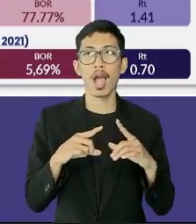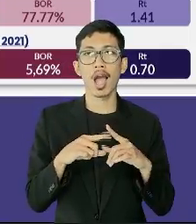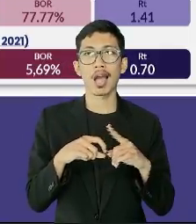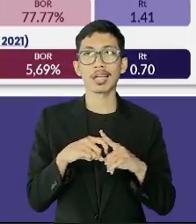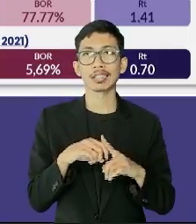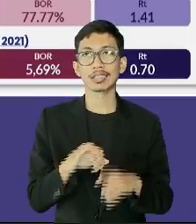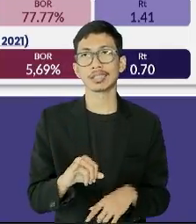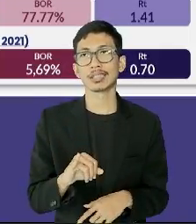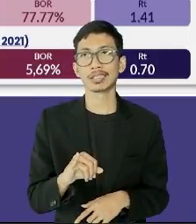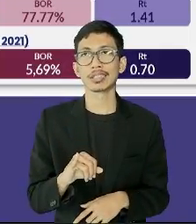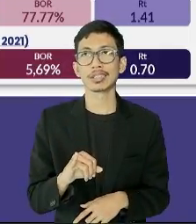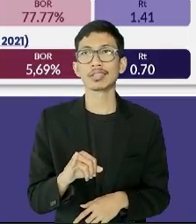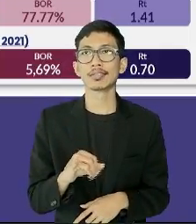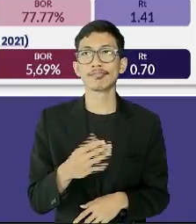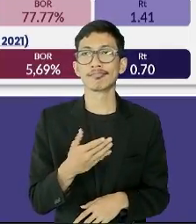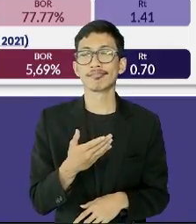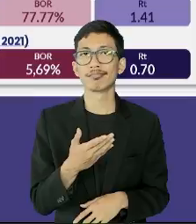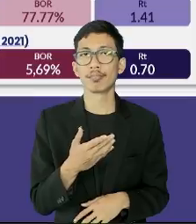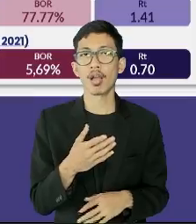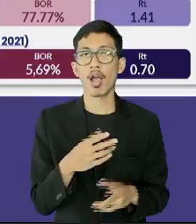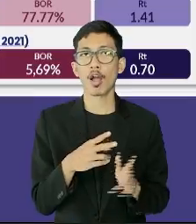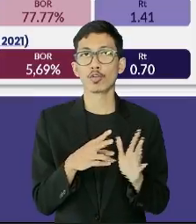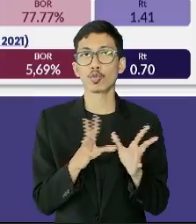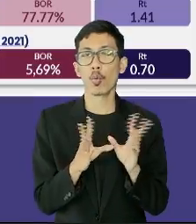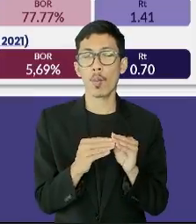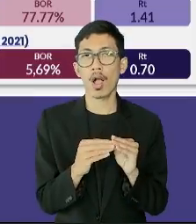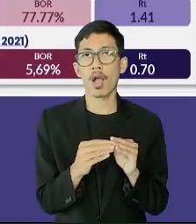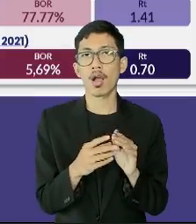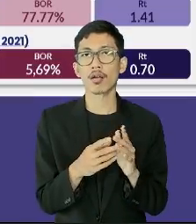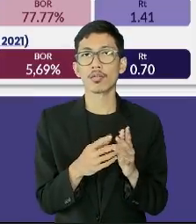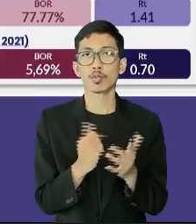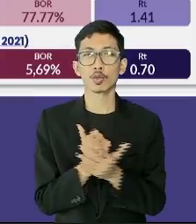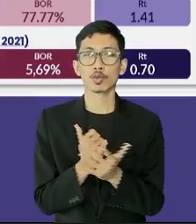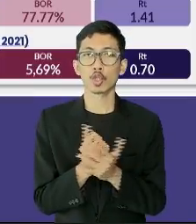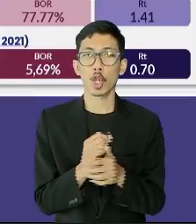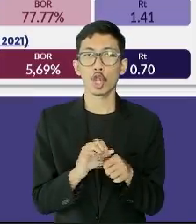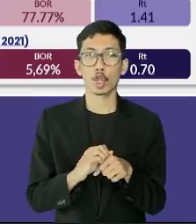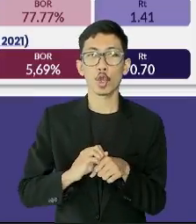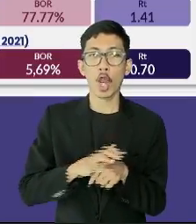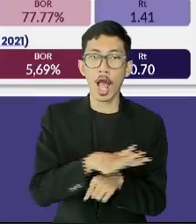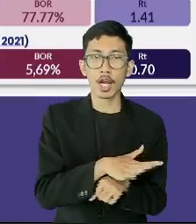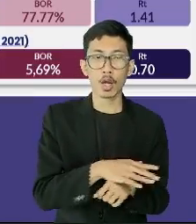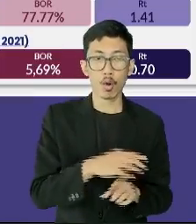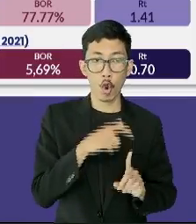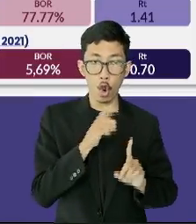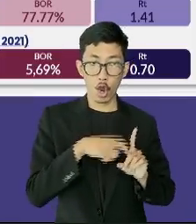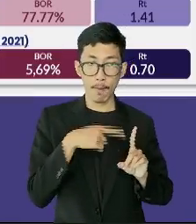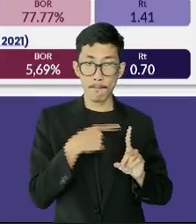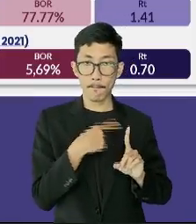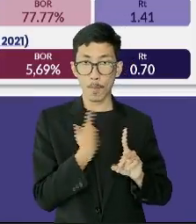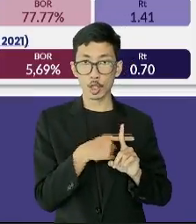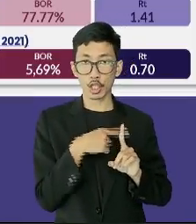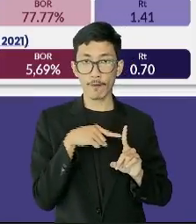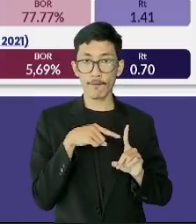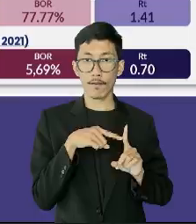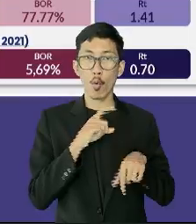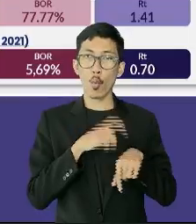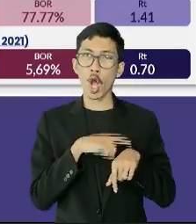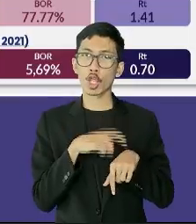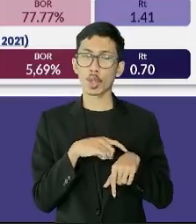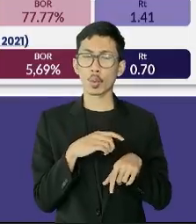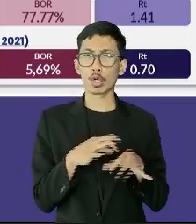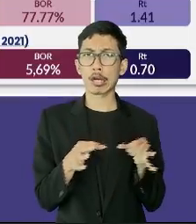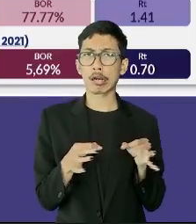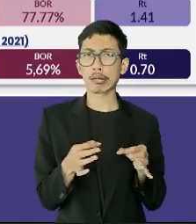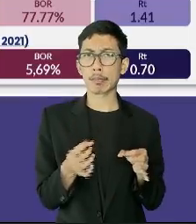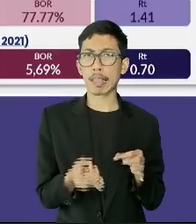Angka ini menunjukkan rata-rata potensi penularan dari satu orang positif dalam satu periode waktu.